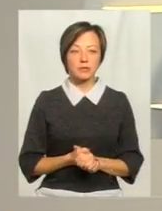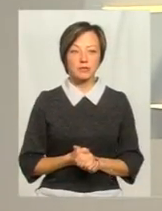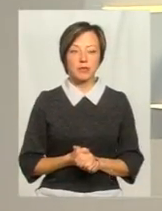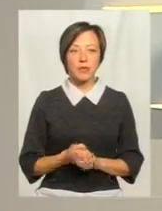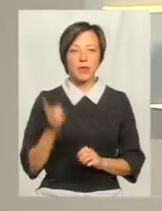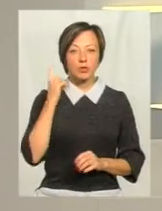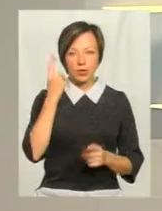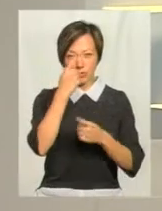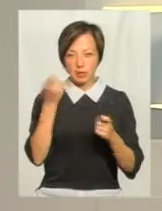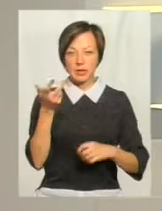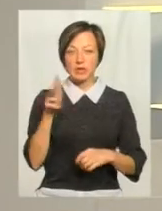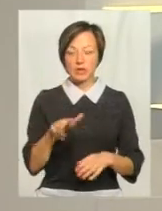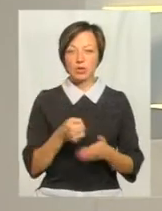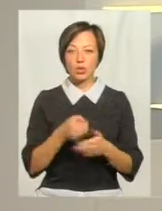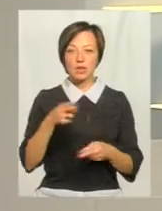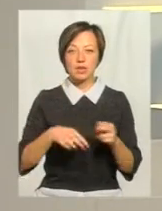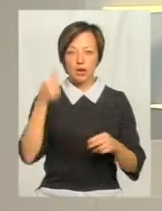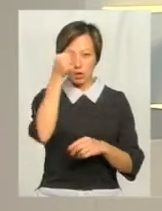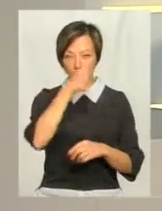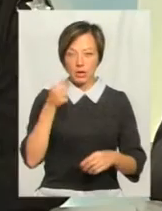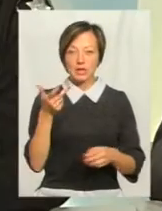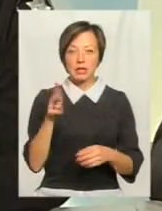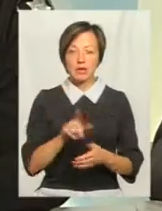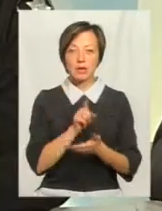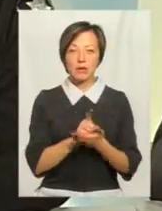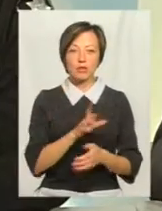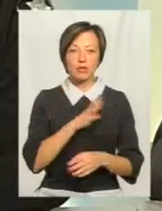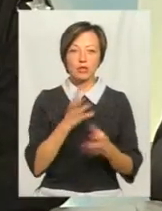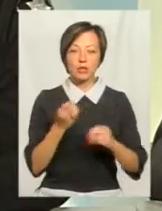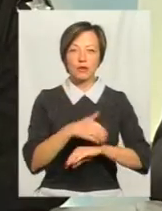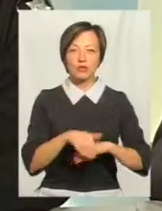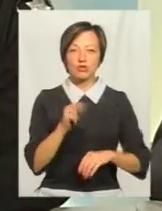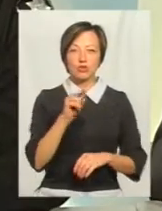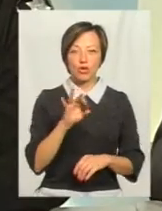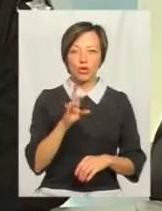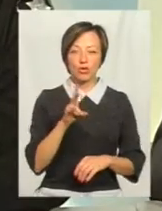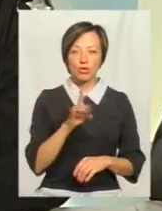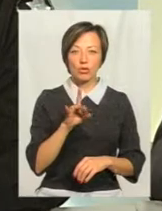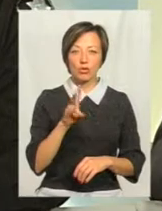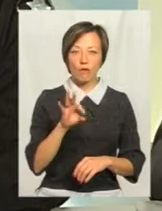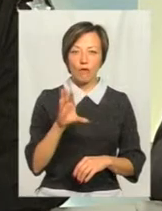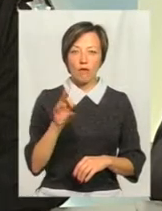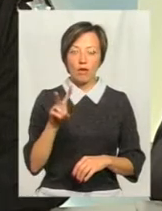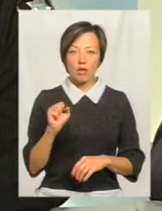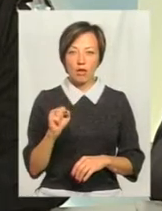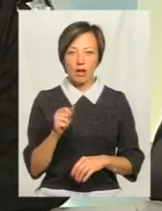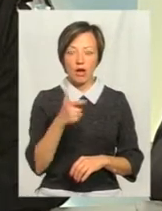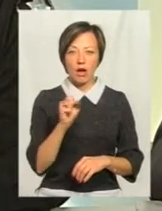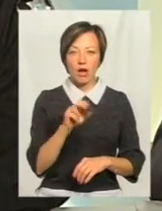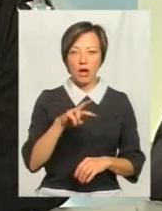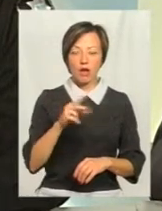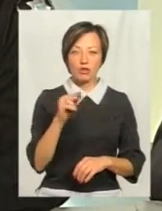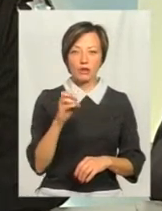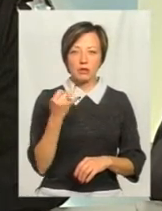інформація, що ще три має бути до кінця року? Три об'єкти має бути ще на вулиці Чорновола-Гальчевського. Там має